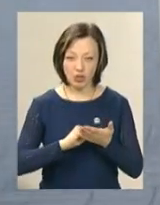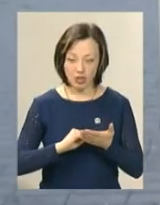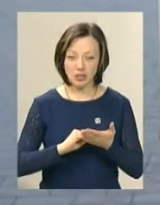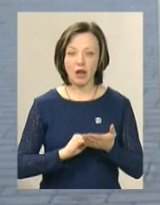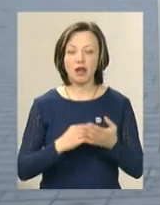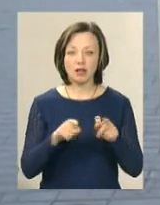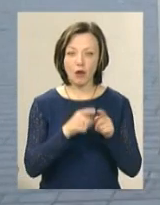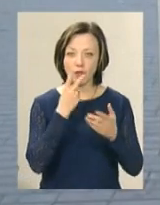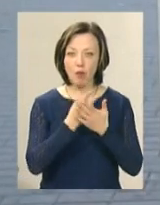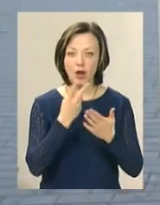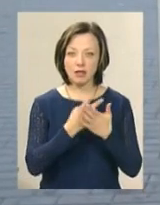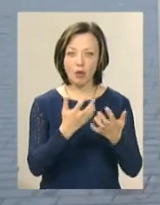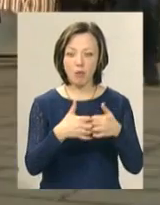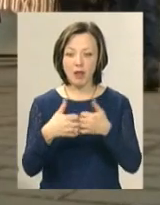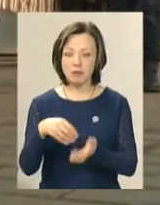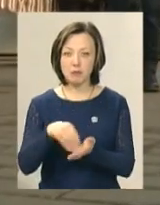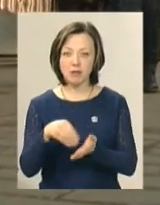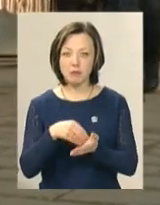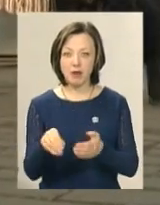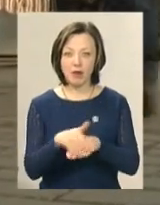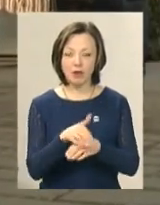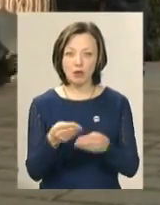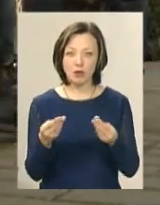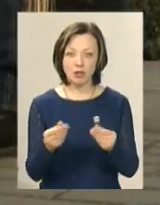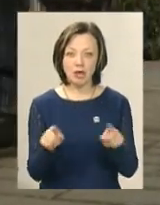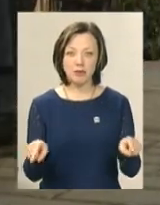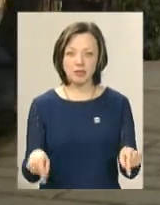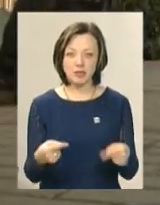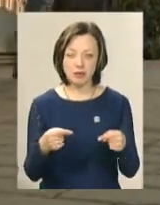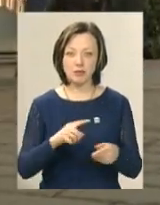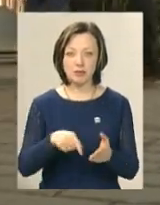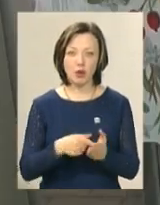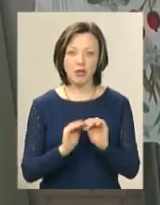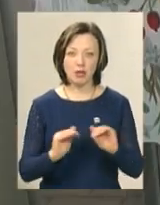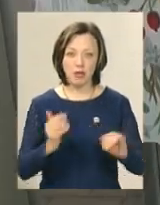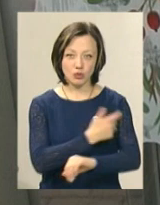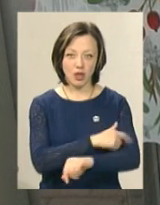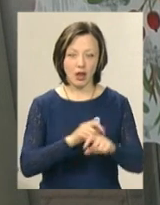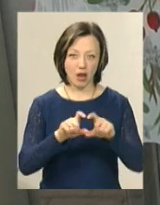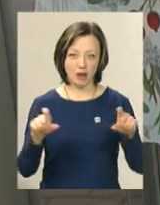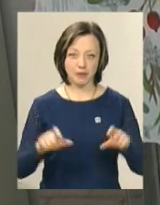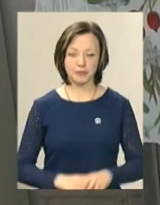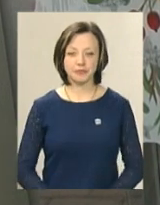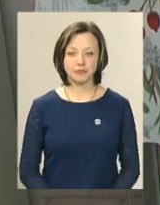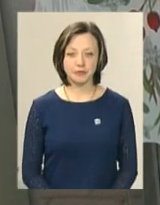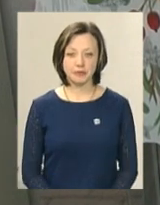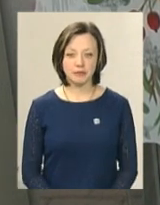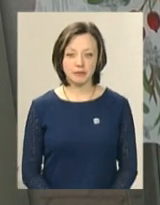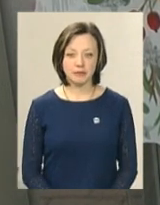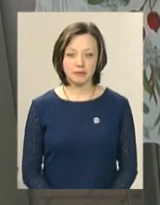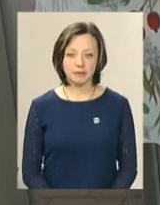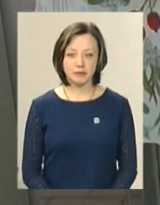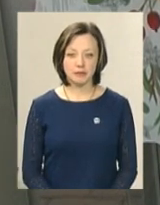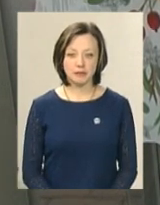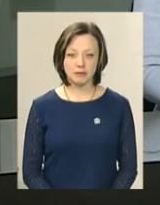показати обладнання, яке придбають за благодійні кошти для реанімації міської дитячої лікарні. Світлана Русіна, Володимир Саперекін, новини Поділля,